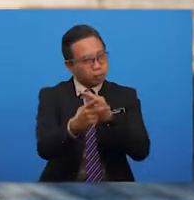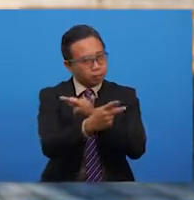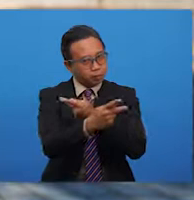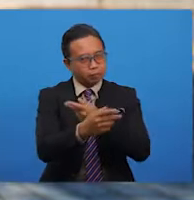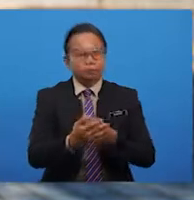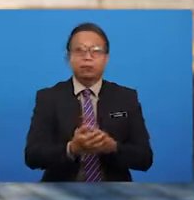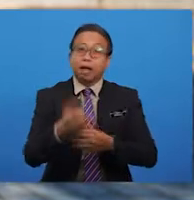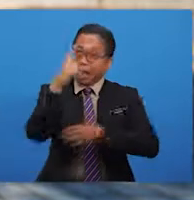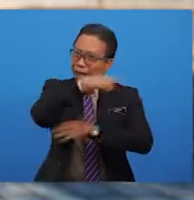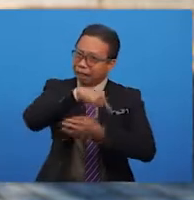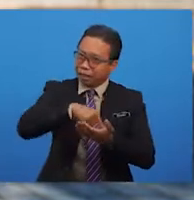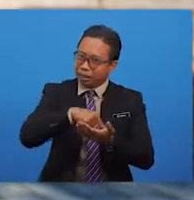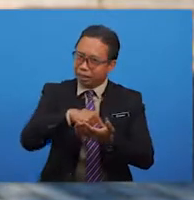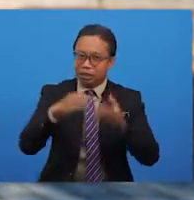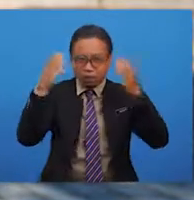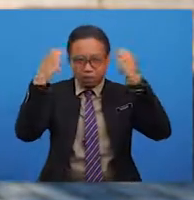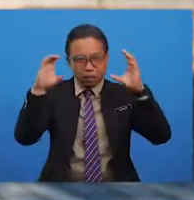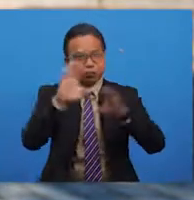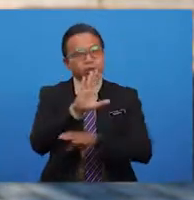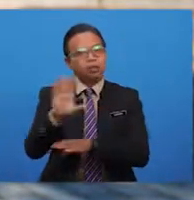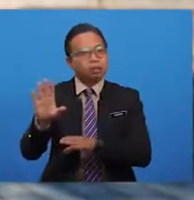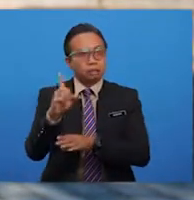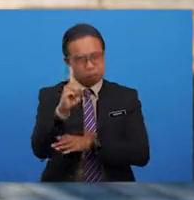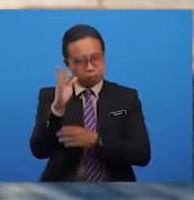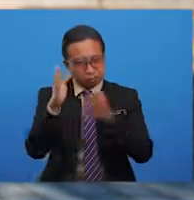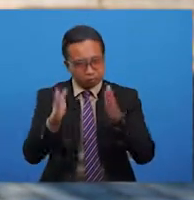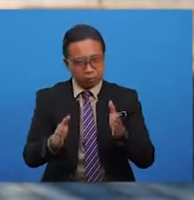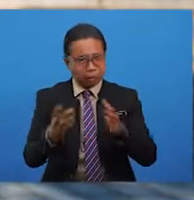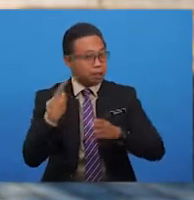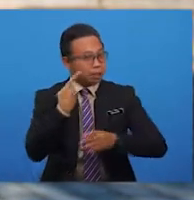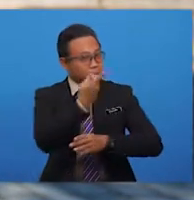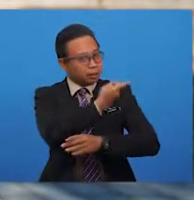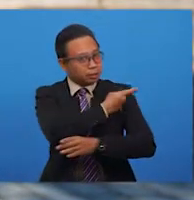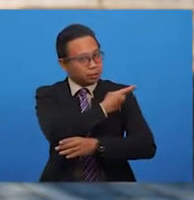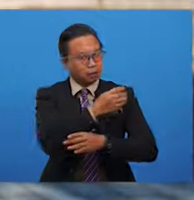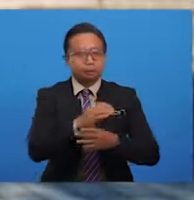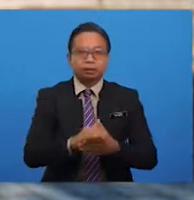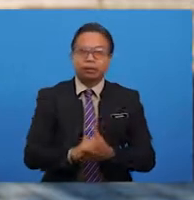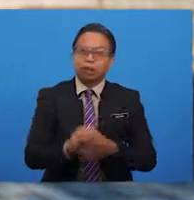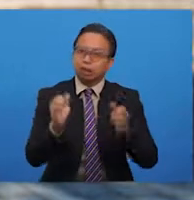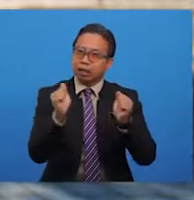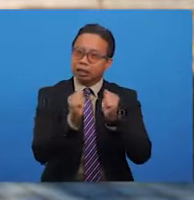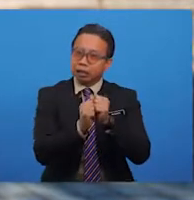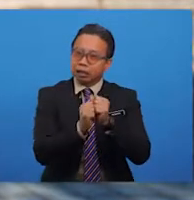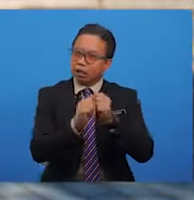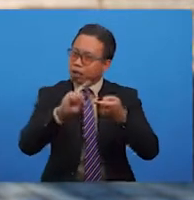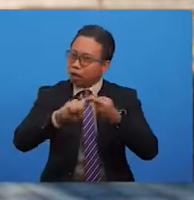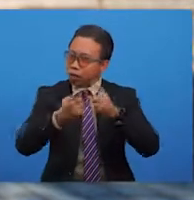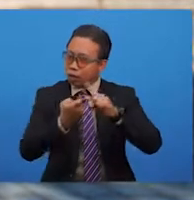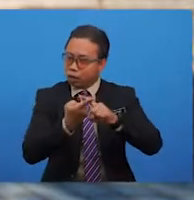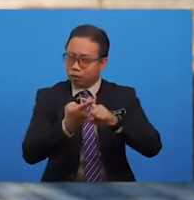hari ini cikgu tidak bersendirian. Kelas kita akan disedihkan lagi dengan teman-teman